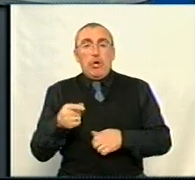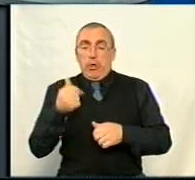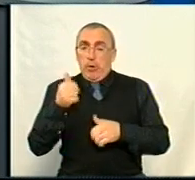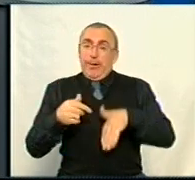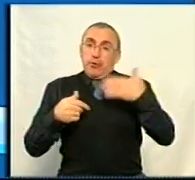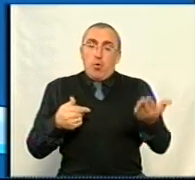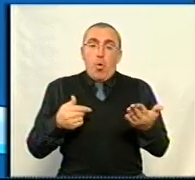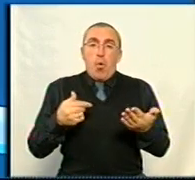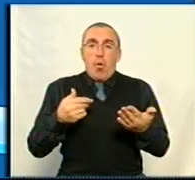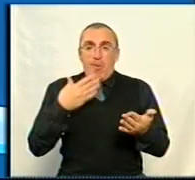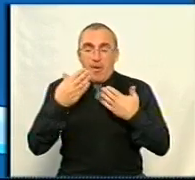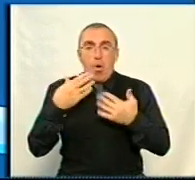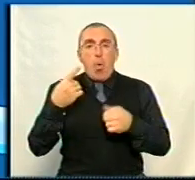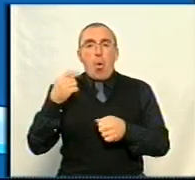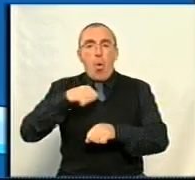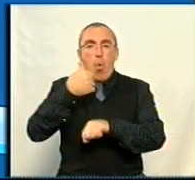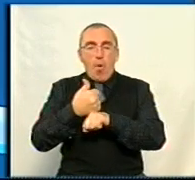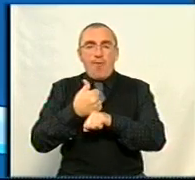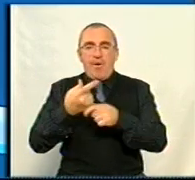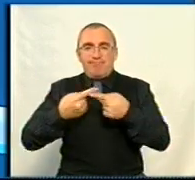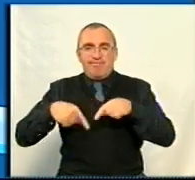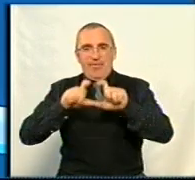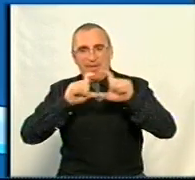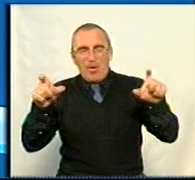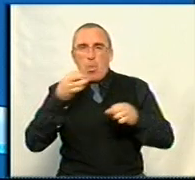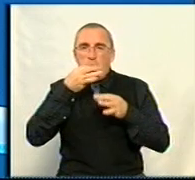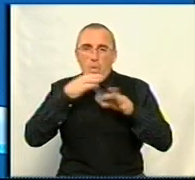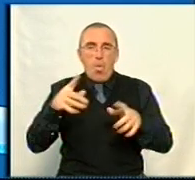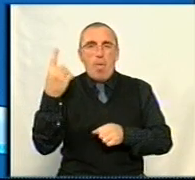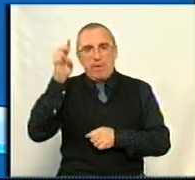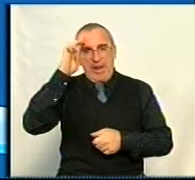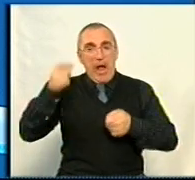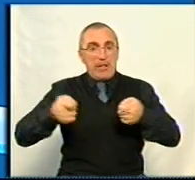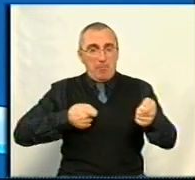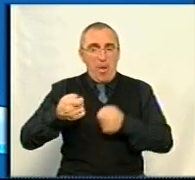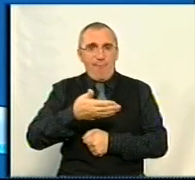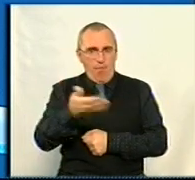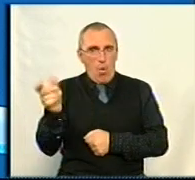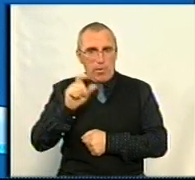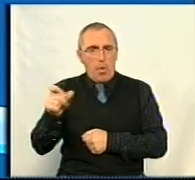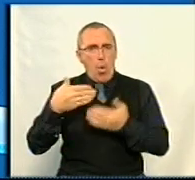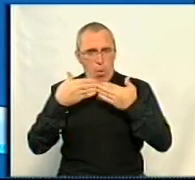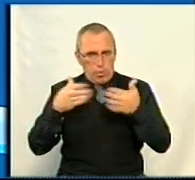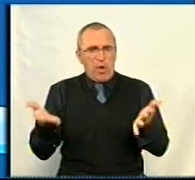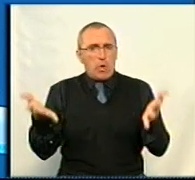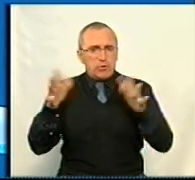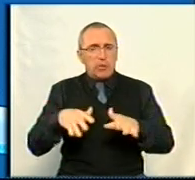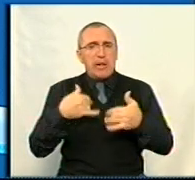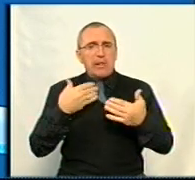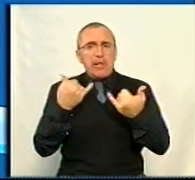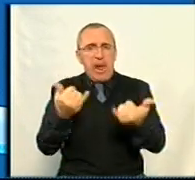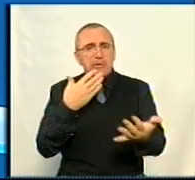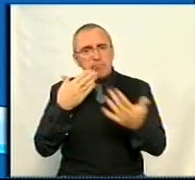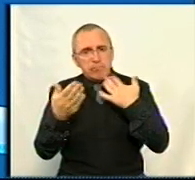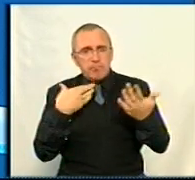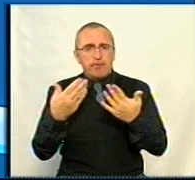голови профільних департаментів, голови будь-яких департаментів облдержадміністрації, вони відкриті залишаються для спілкування?